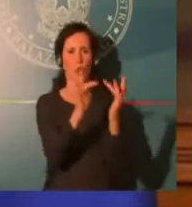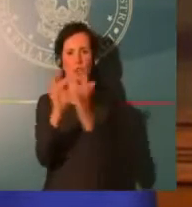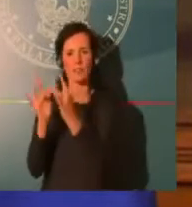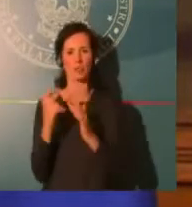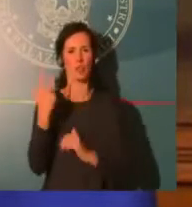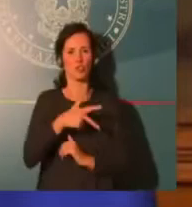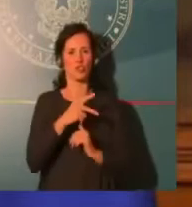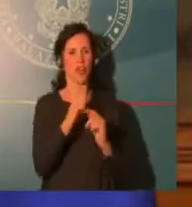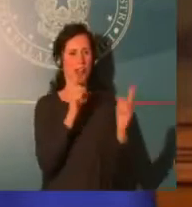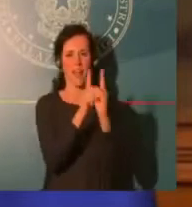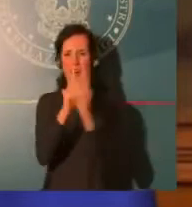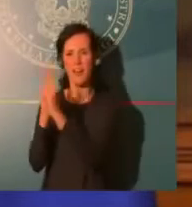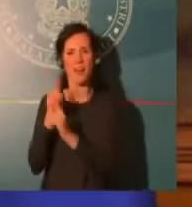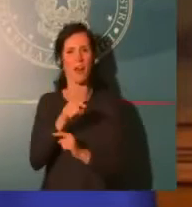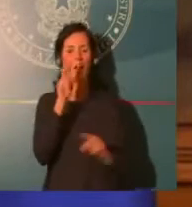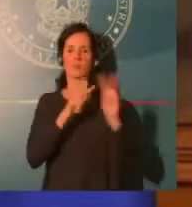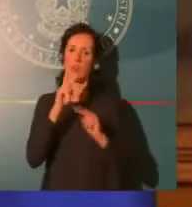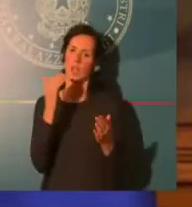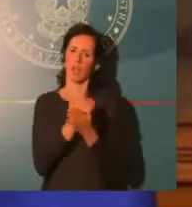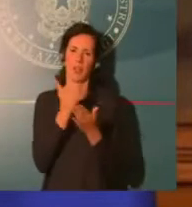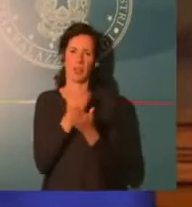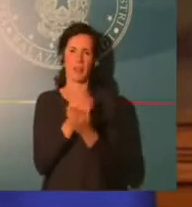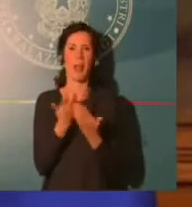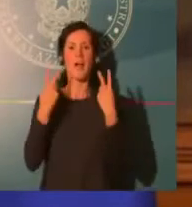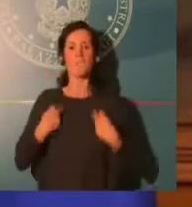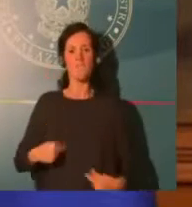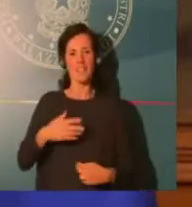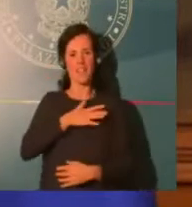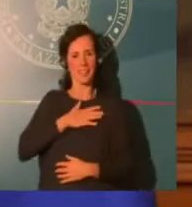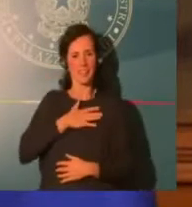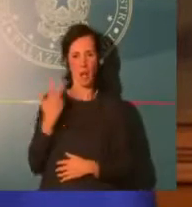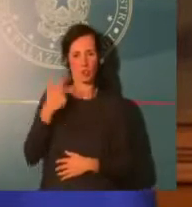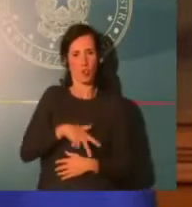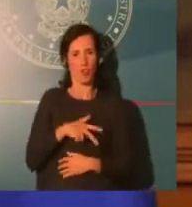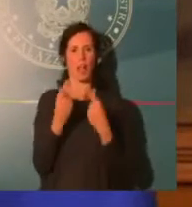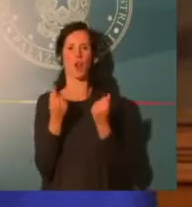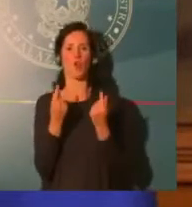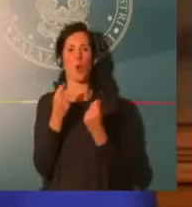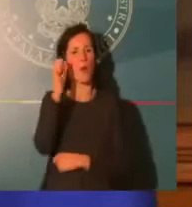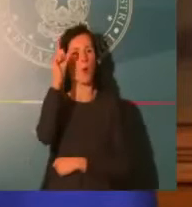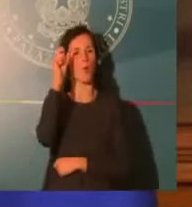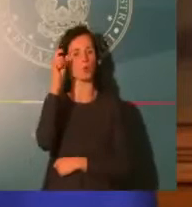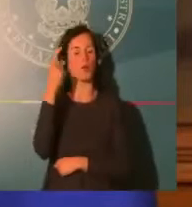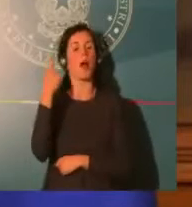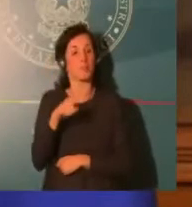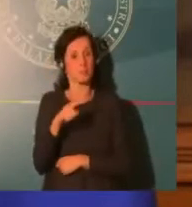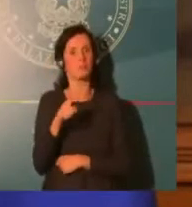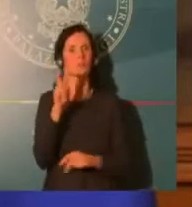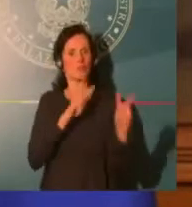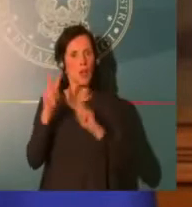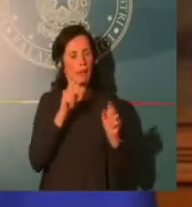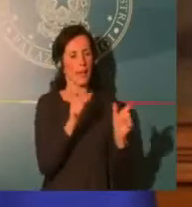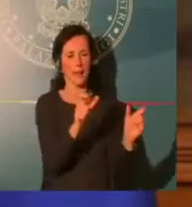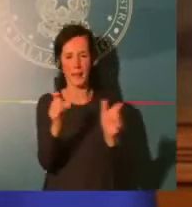Solo in questo modo possiamo ottenere di, nel complesso, decongestionare i mezzi